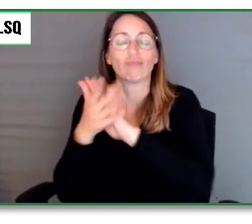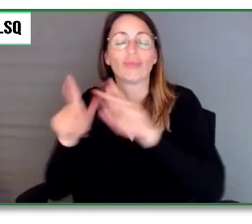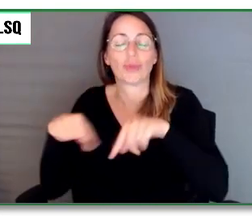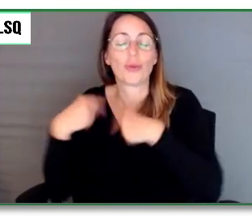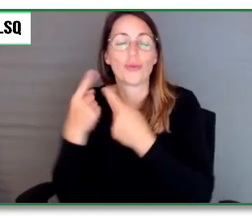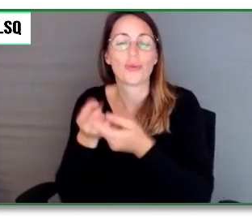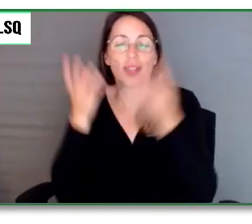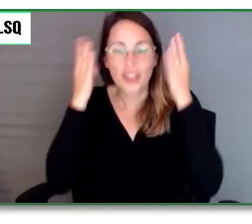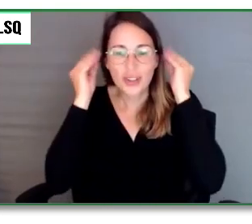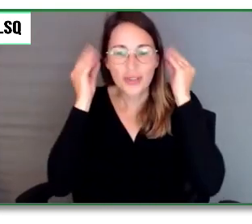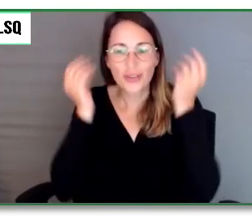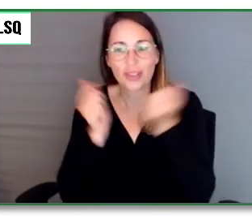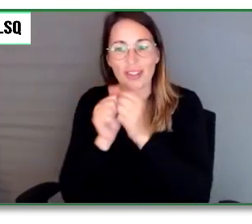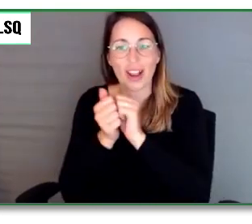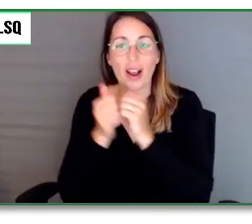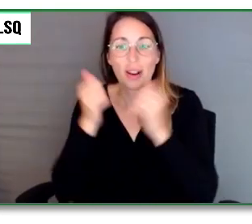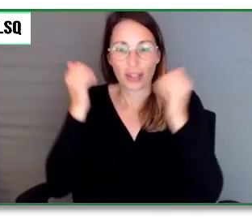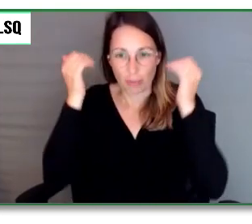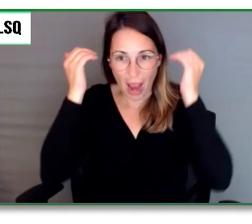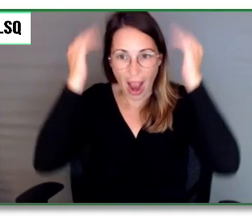haut et bleus en bas.